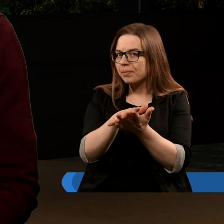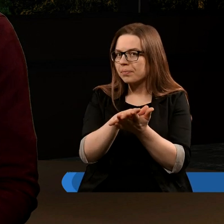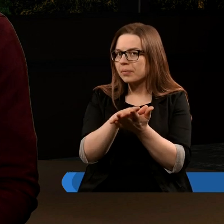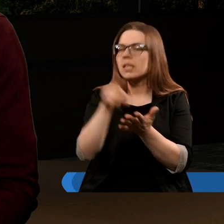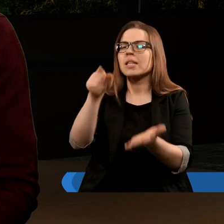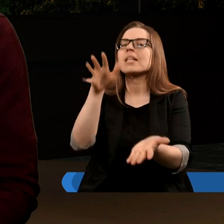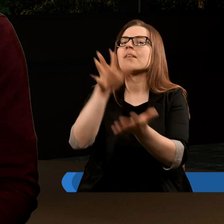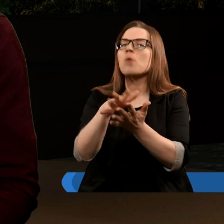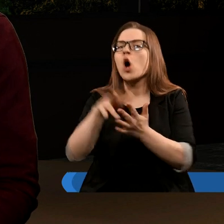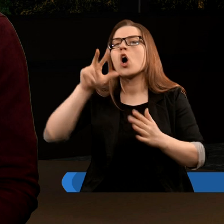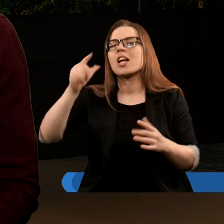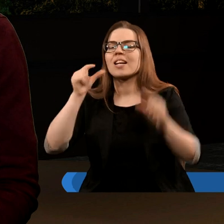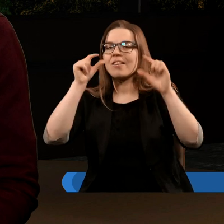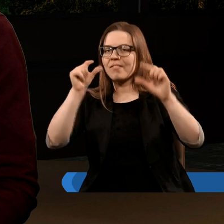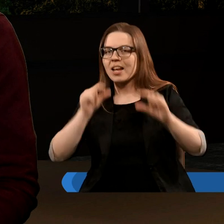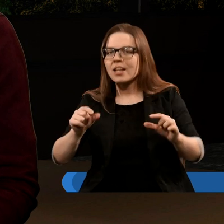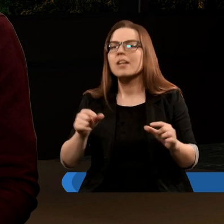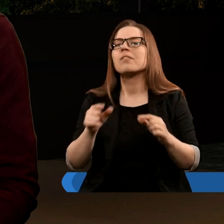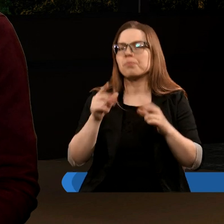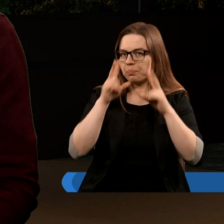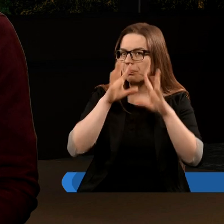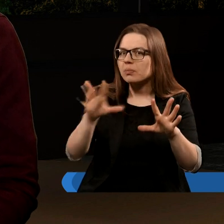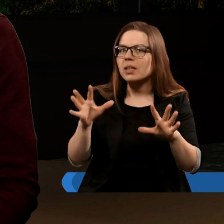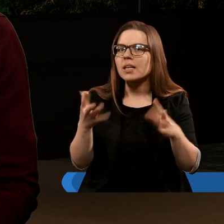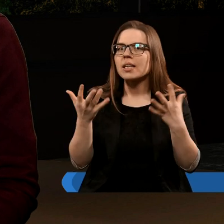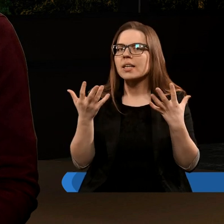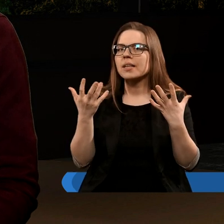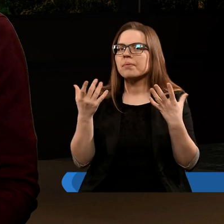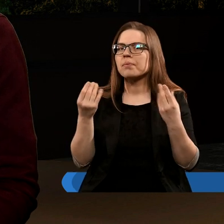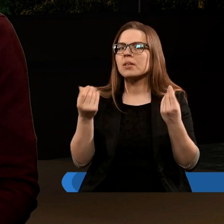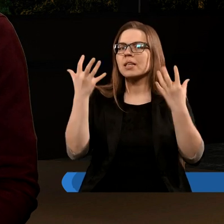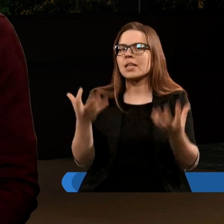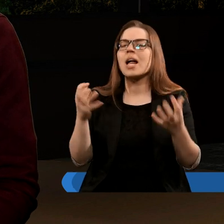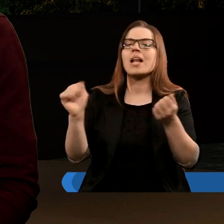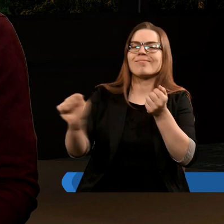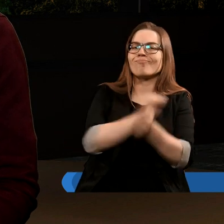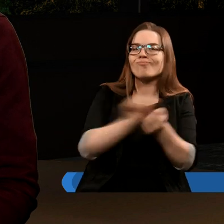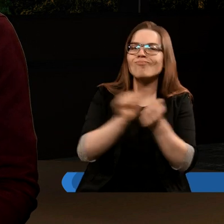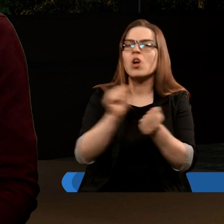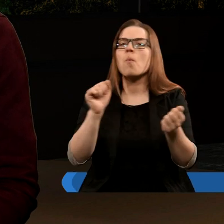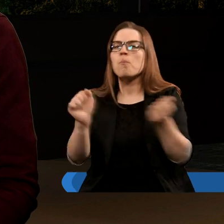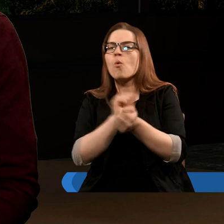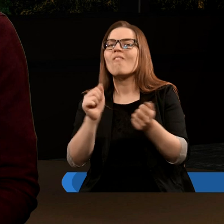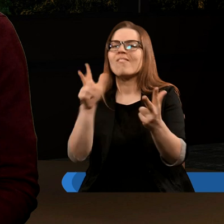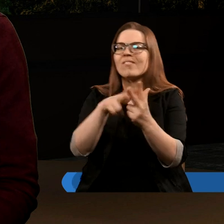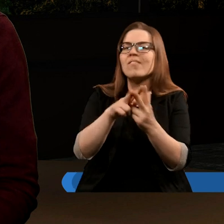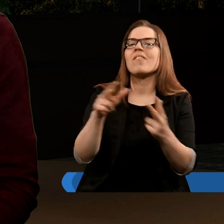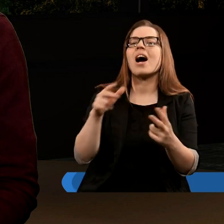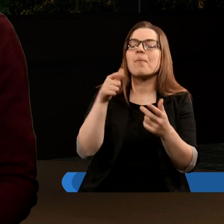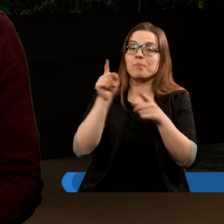w trzecim wersecie też posiada władzę i chce stoczyć bój i walkę przeciwko